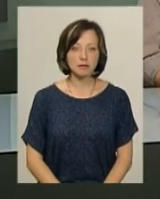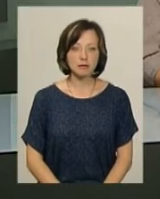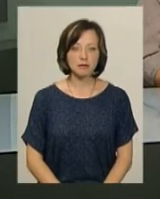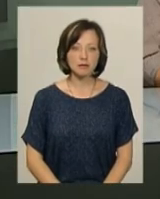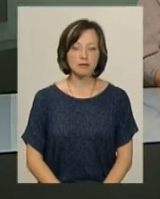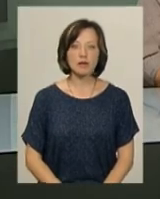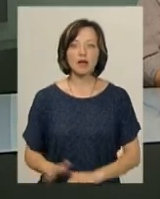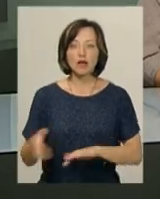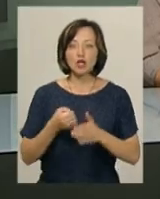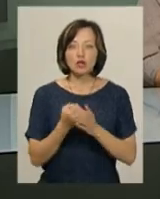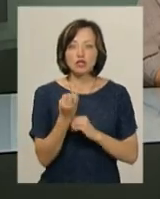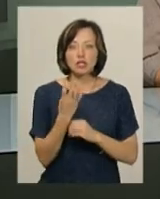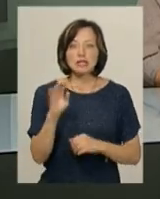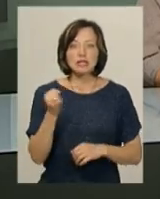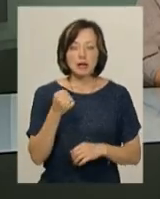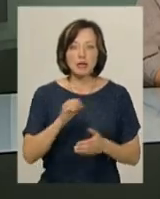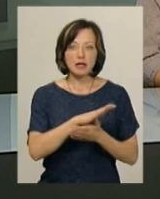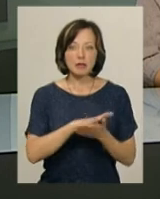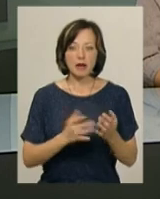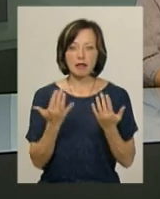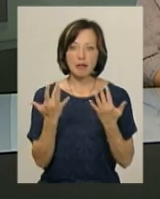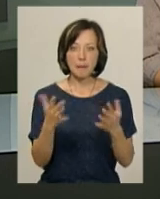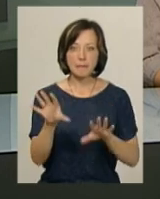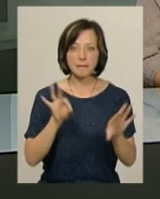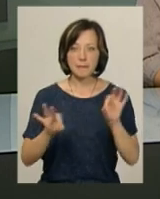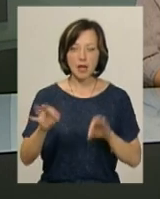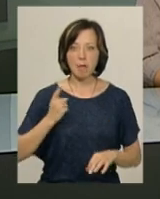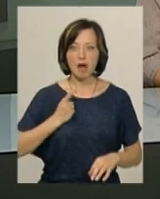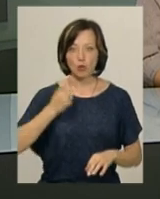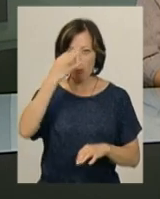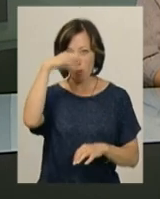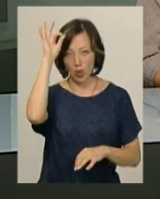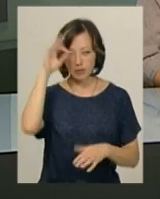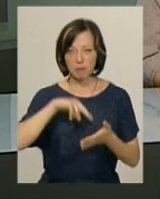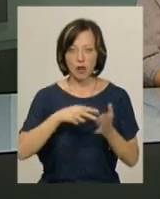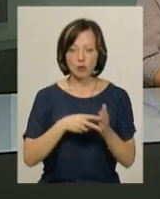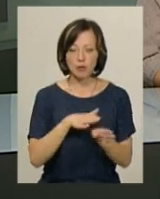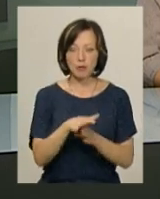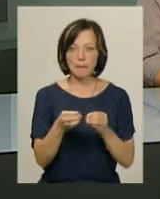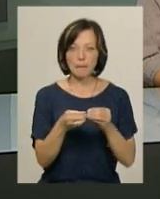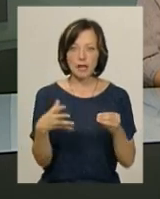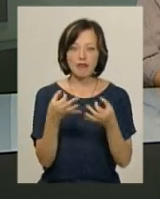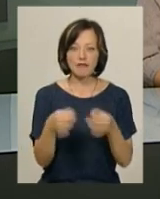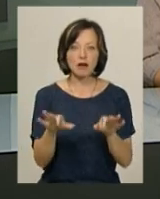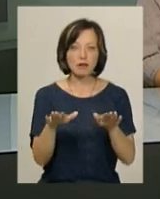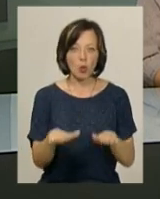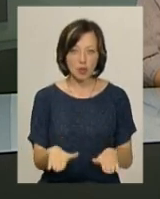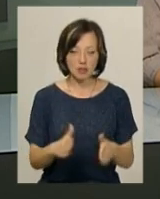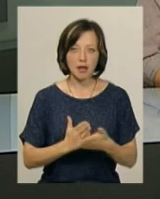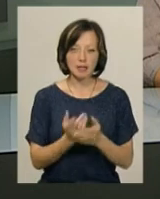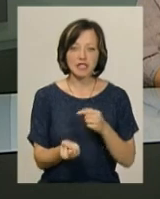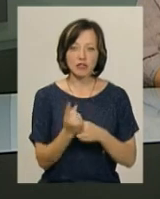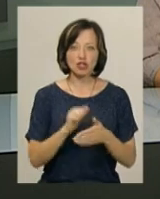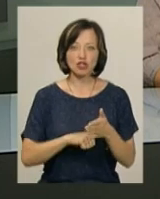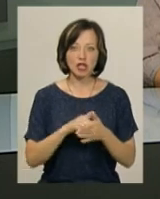До 14 серпня триватиме набір у патрульну поліцію області. Там планують заповнити 15 вакантних посад, які з